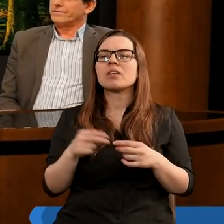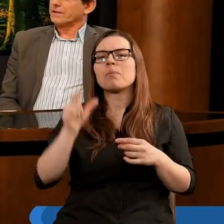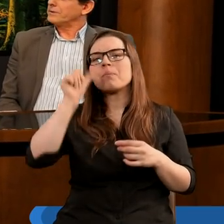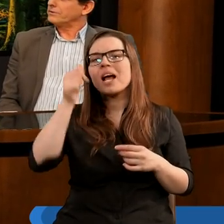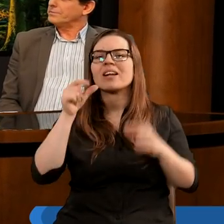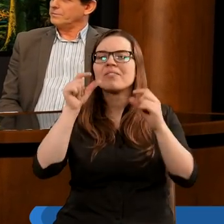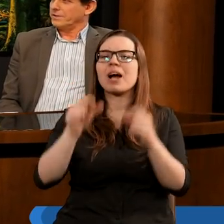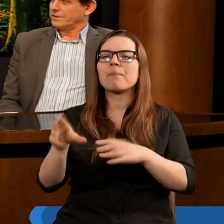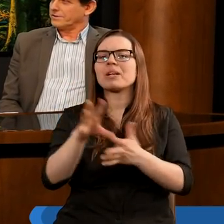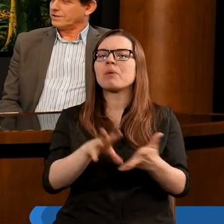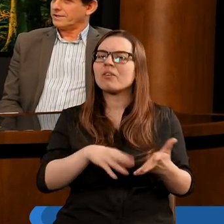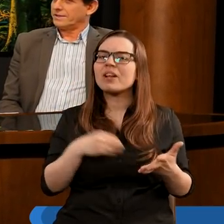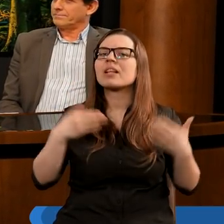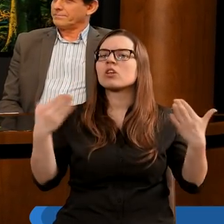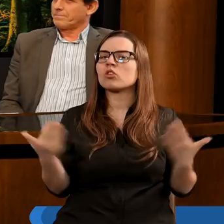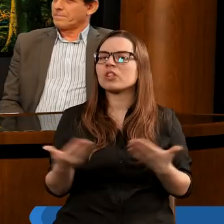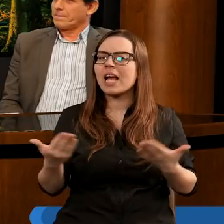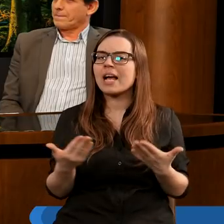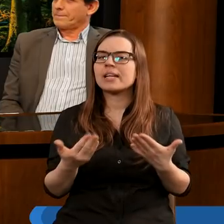pierwszych fragmentów Biblii, gdzie